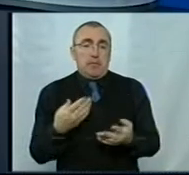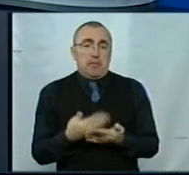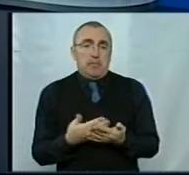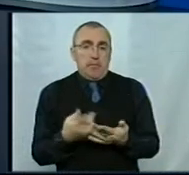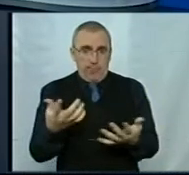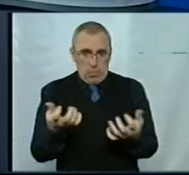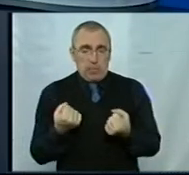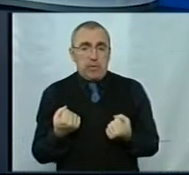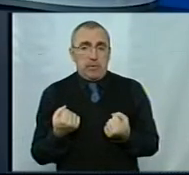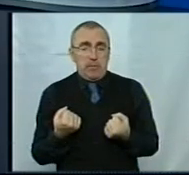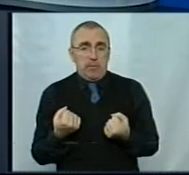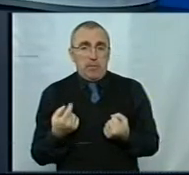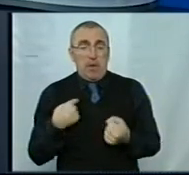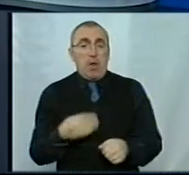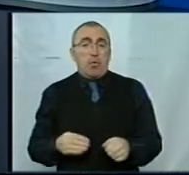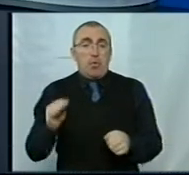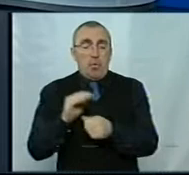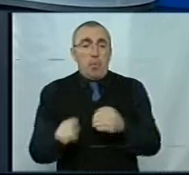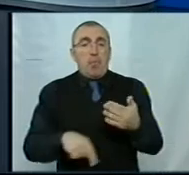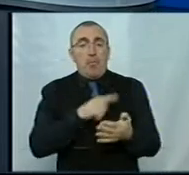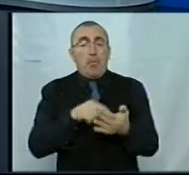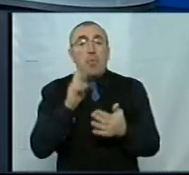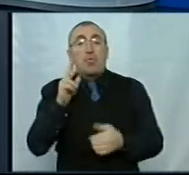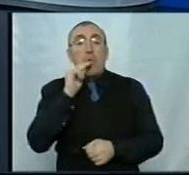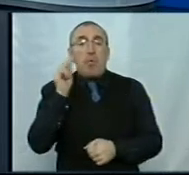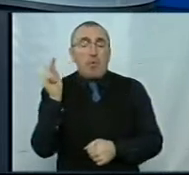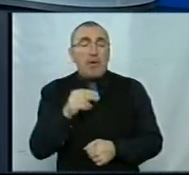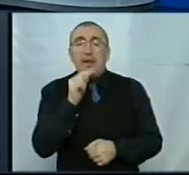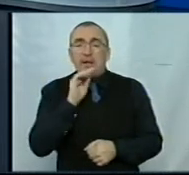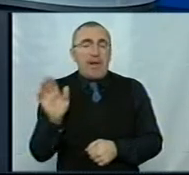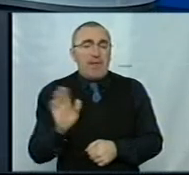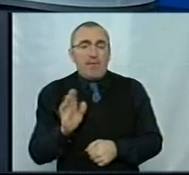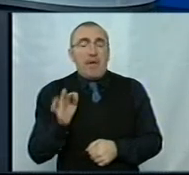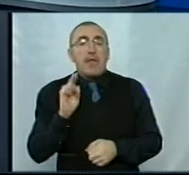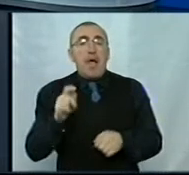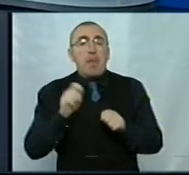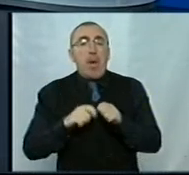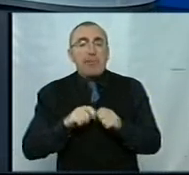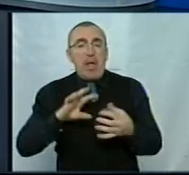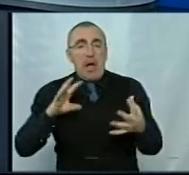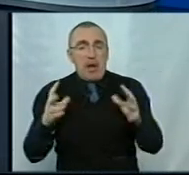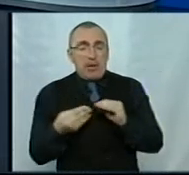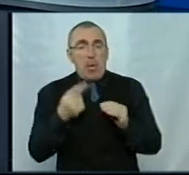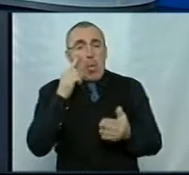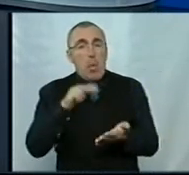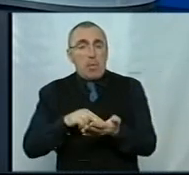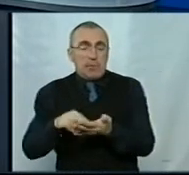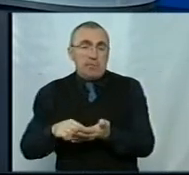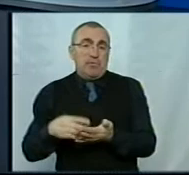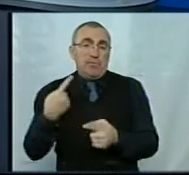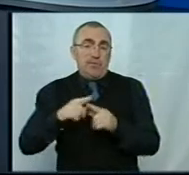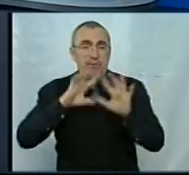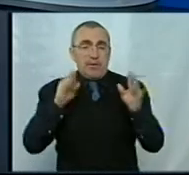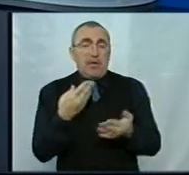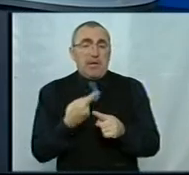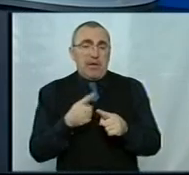Ну, якщо можна, я додам до питання, хто винний, точніше, навіть не винний, а як проаналізувати, як оцінити. Мені здається, все ж таки, що